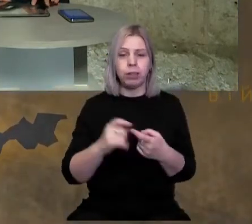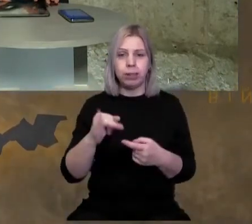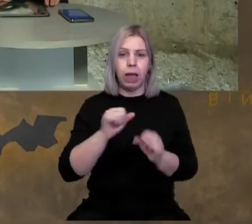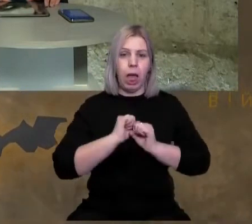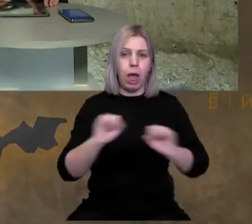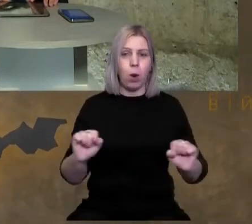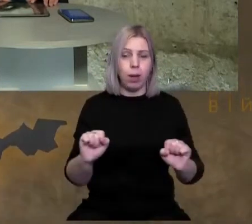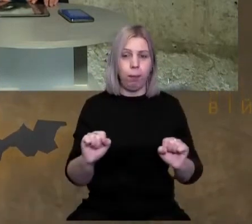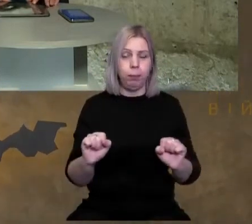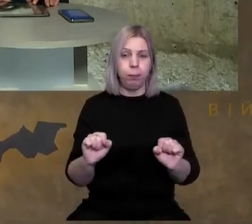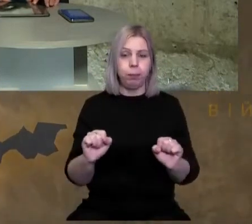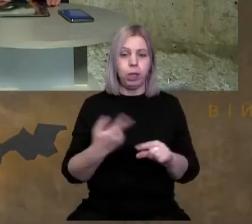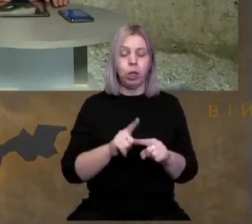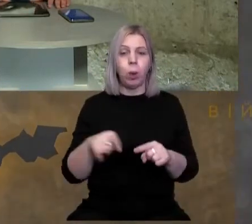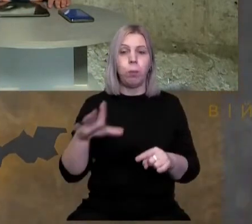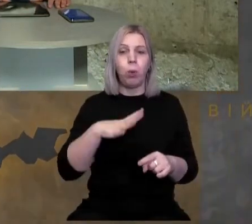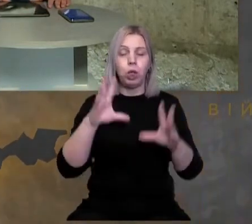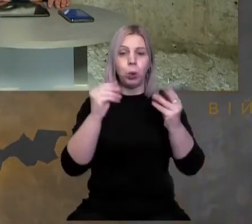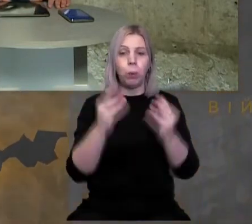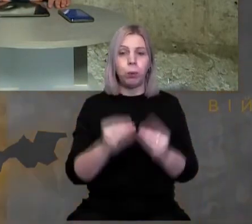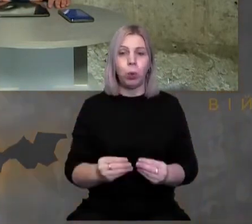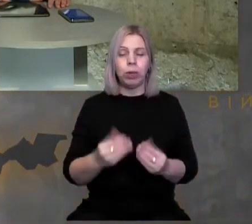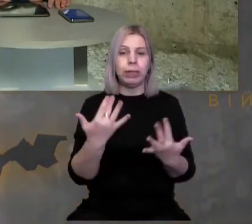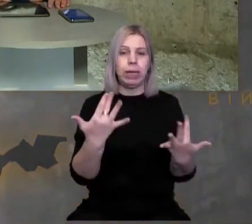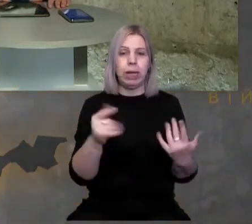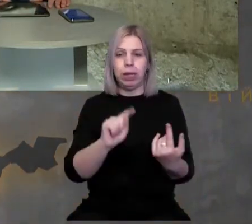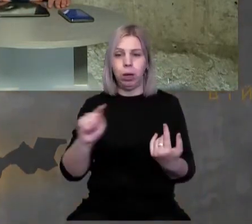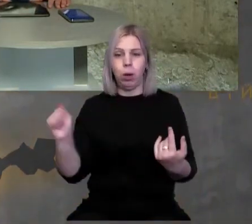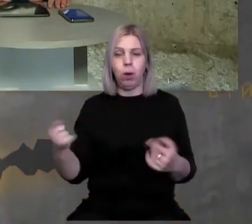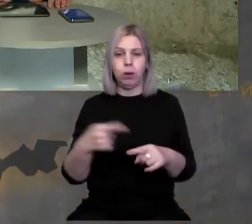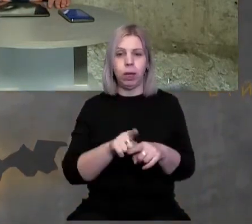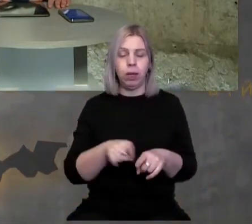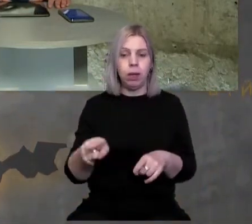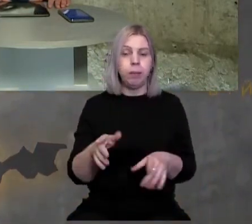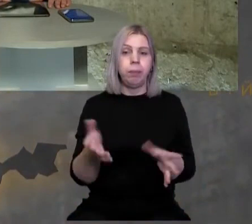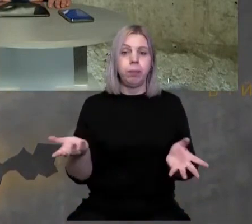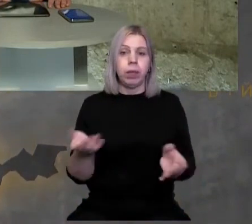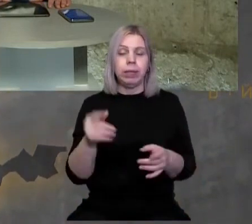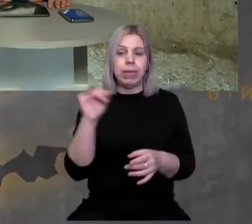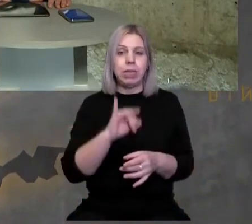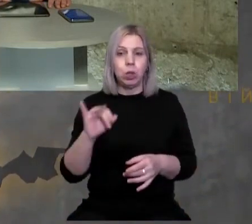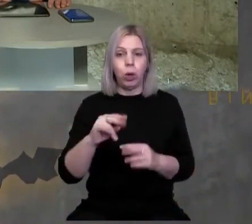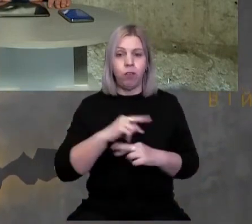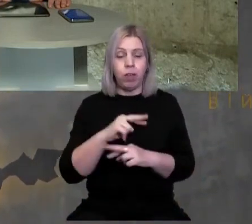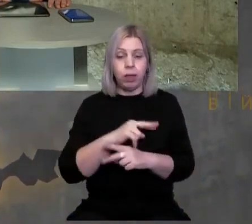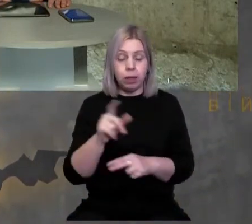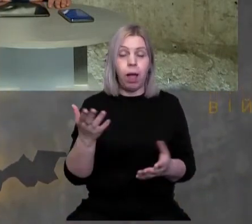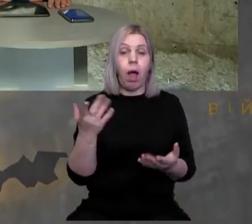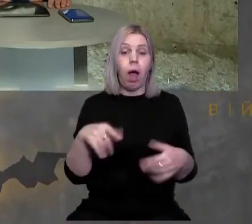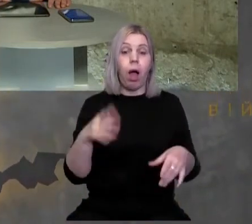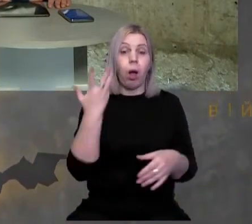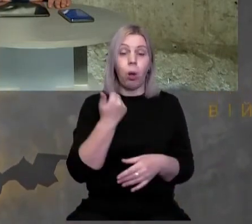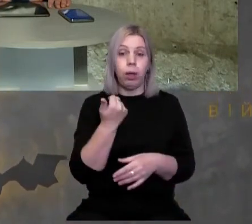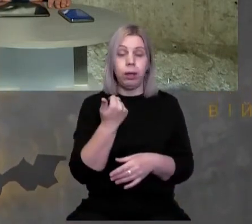героями, тобто, були скульптури кількох таких провідних постатей з історії Угорщини. А